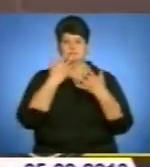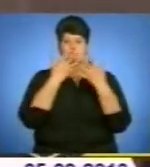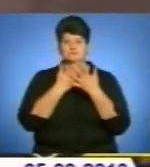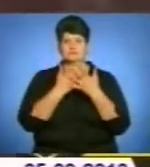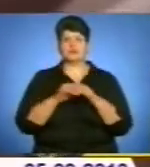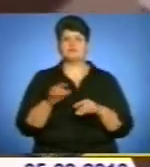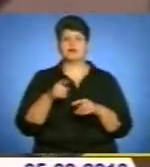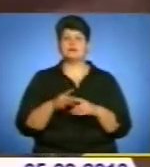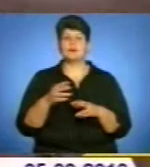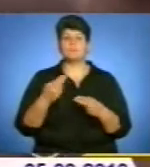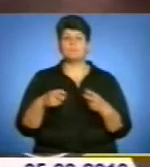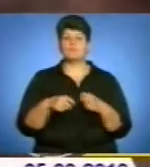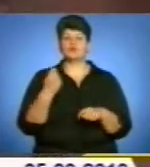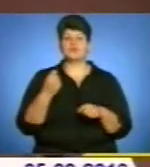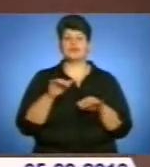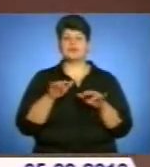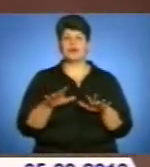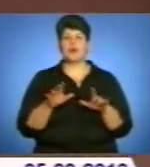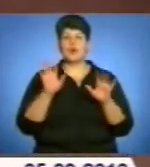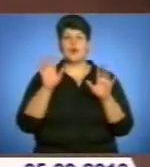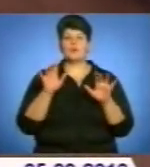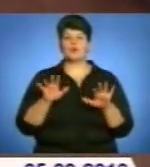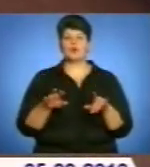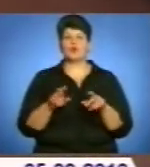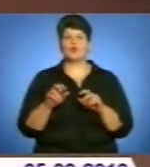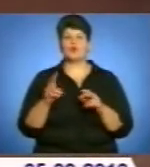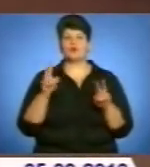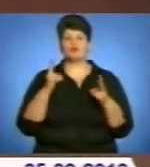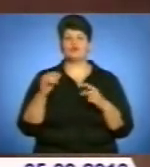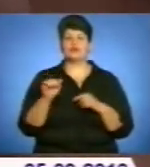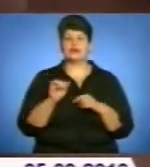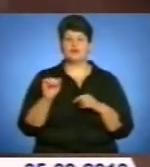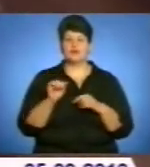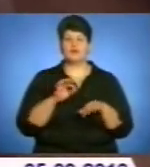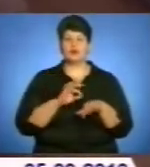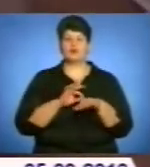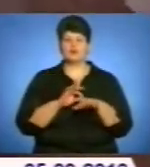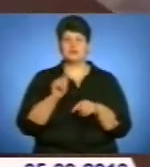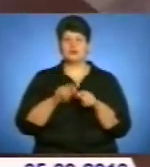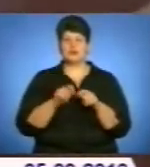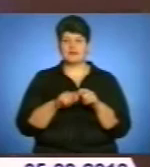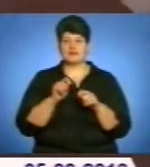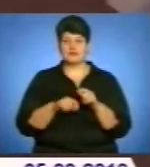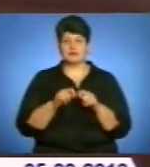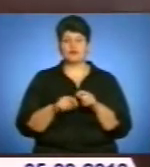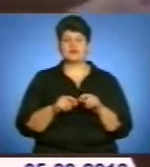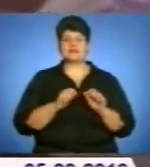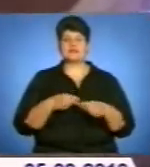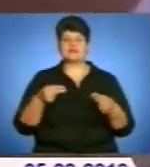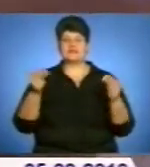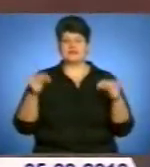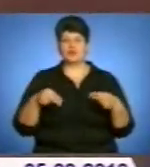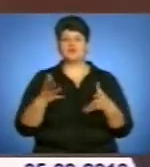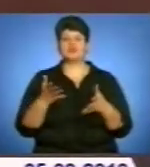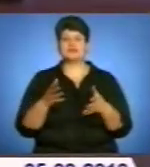порушення у діяльності комп'ютерного клубу, що в місті Теребовля. Проводячи перевірку інтерактивного закладу, завідуючий сектору оперативного супроводження